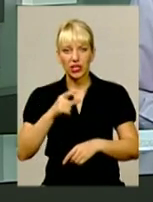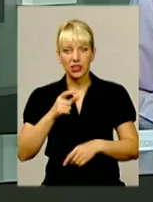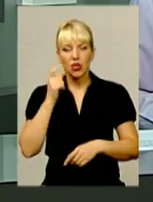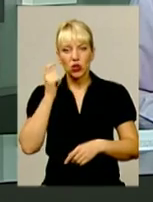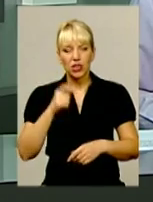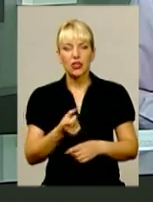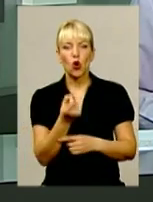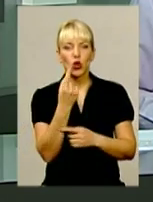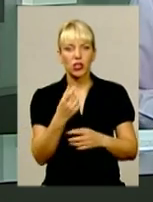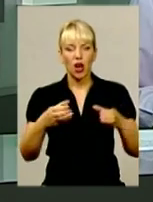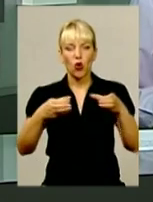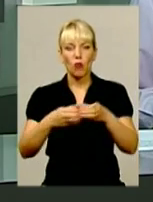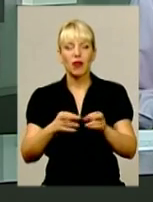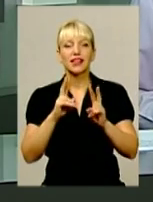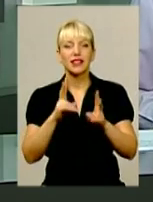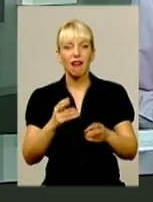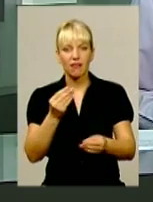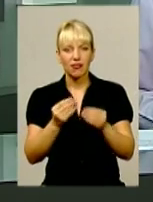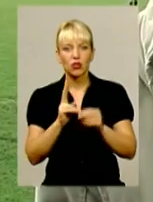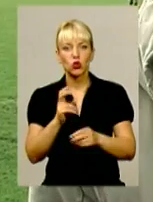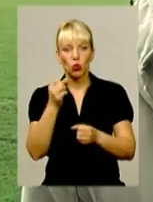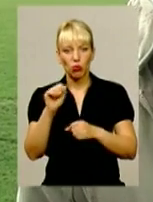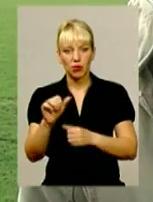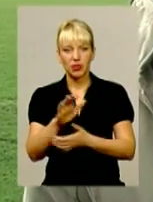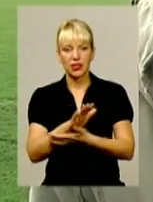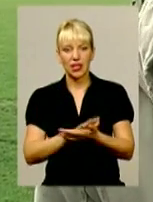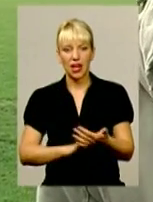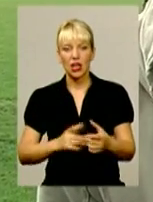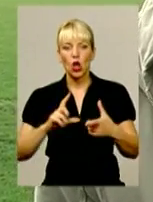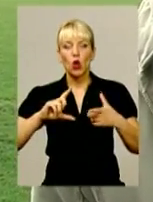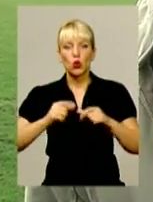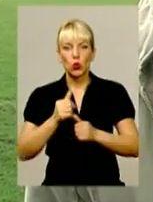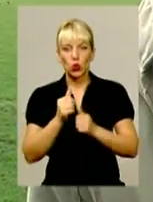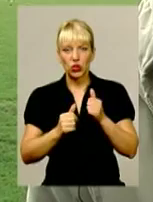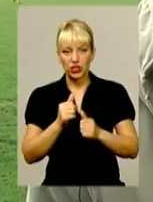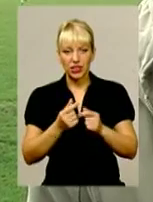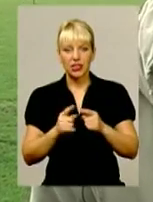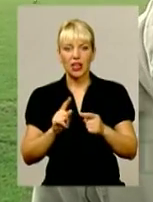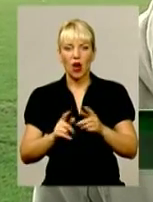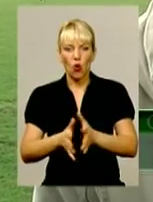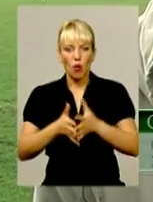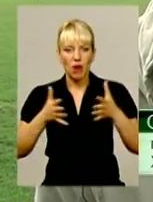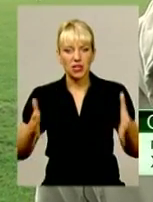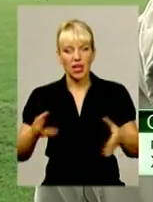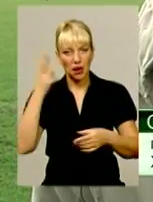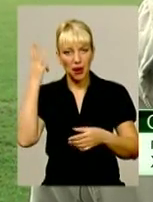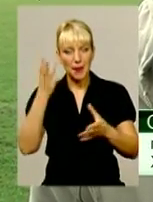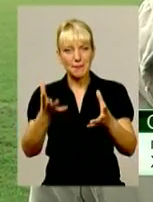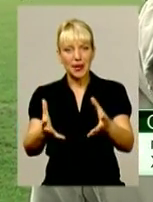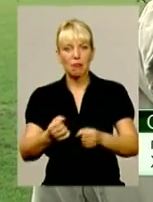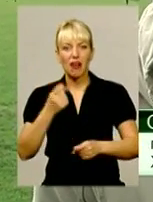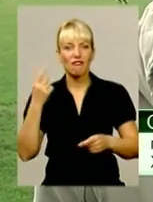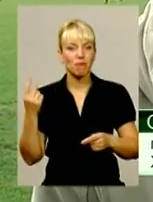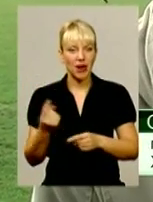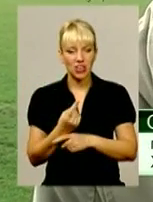грали і вто переміг – про це далі у сюжеті. Турнір такого масштабу Хмельницький приймає вперше. Взагалі на Україні такі турніри